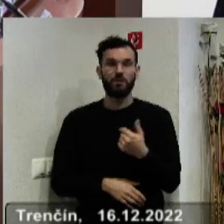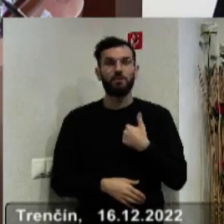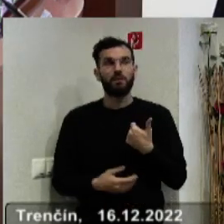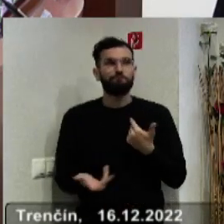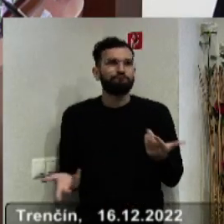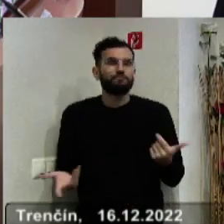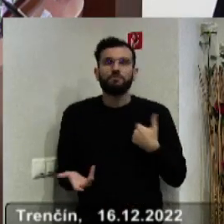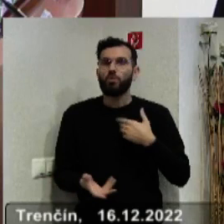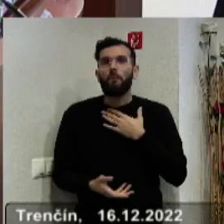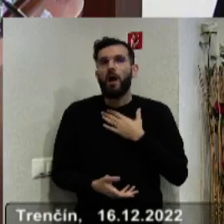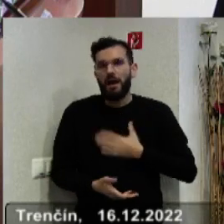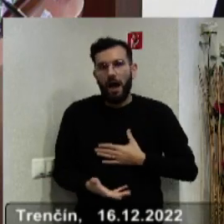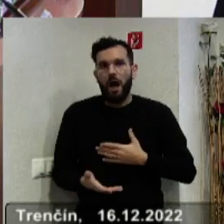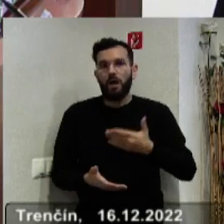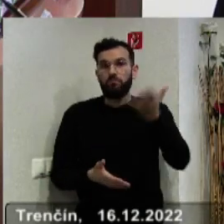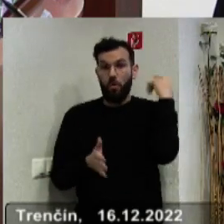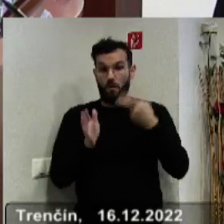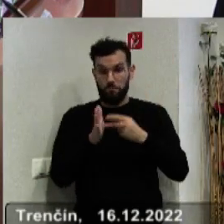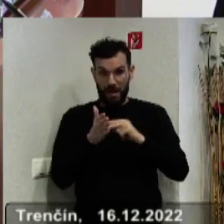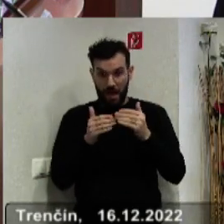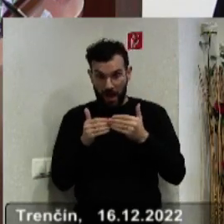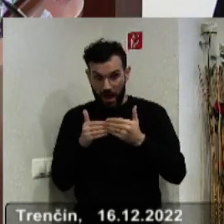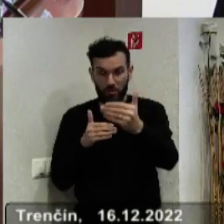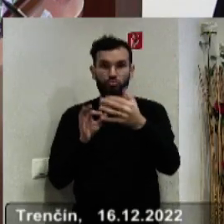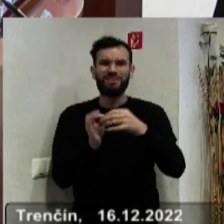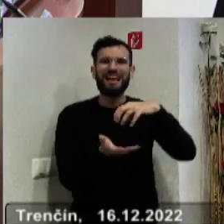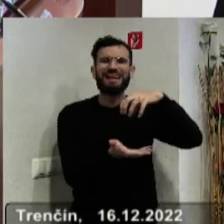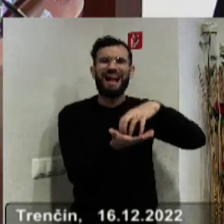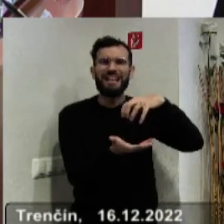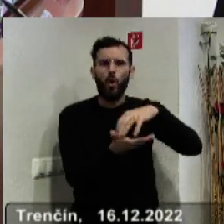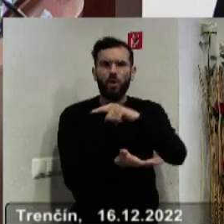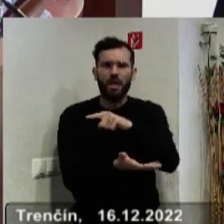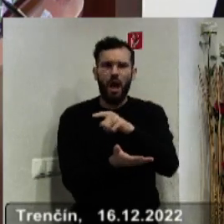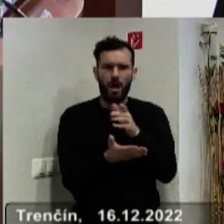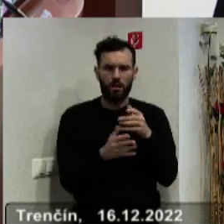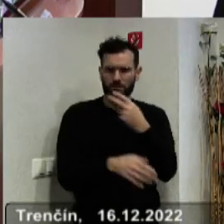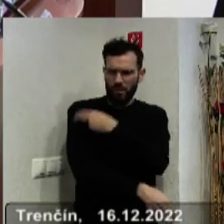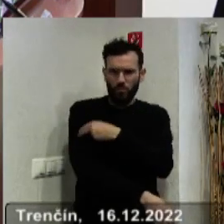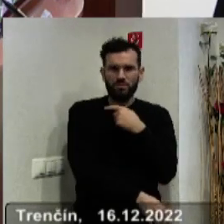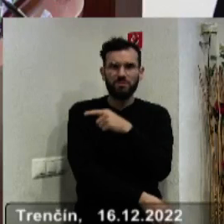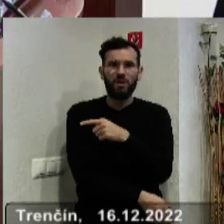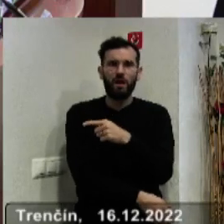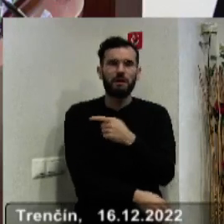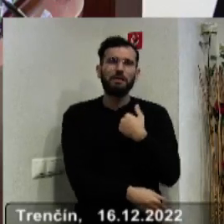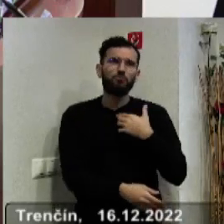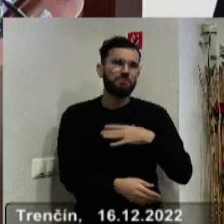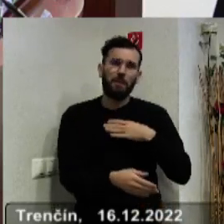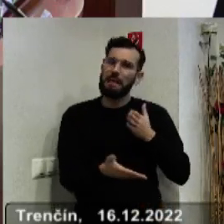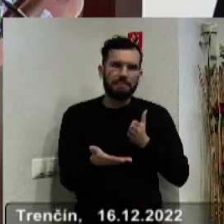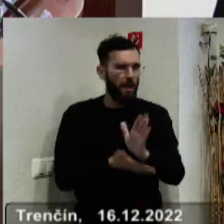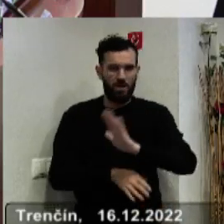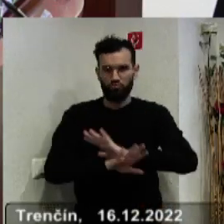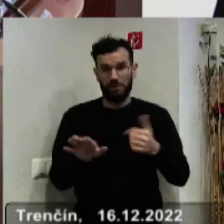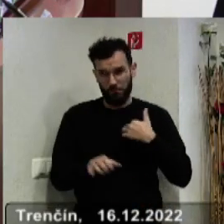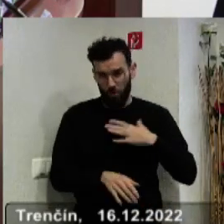najradšej, ak by to, čo bolo naplánované, tá kategorizácia tých nemocnic, aby to vôbec, vôbec neprešlo. Veľa je tak,